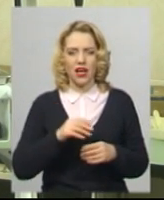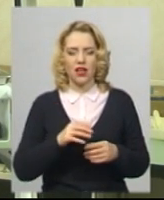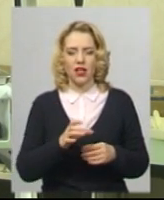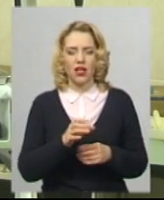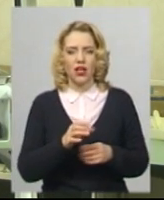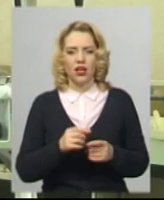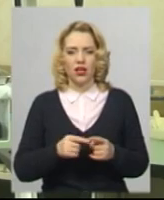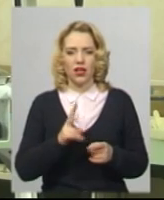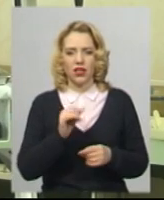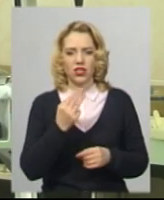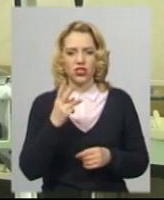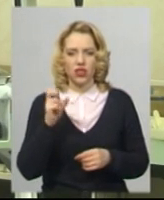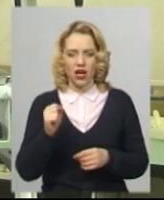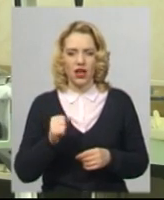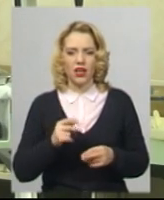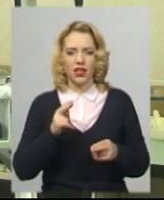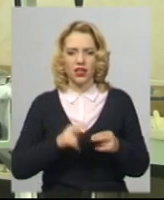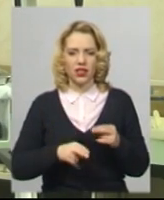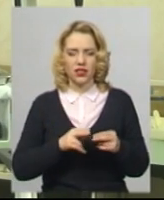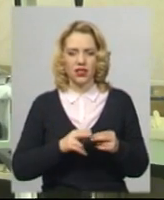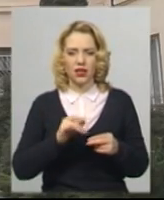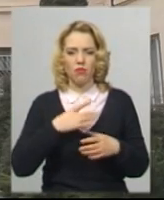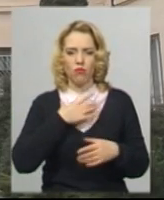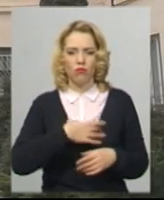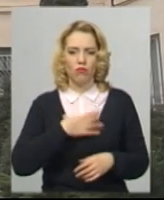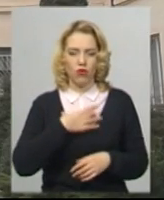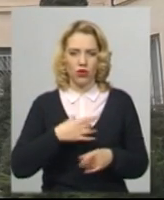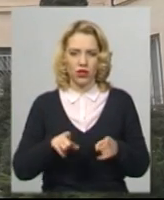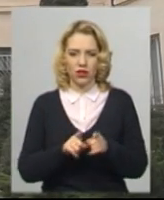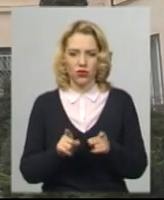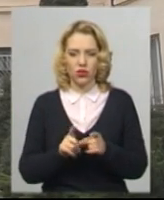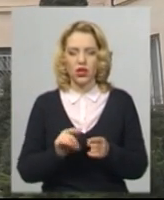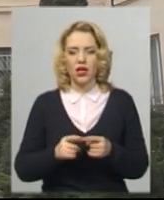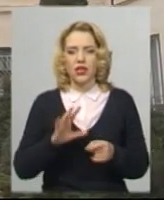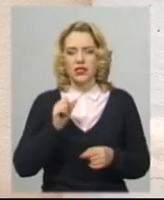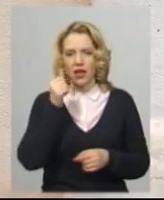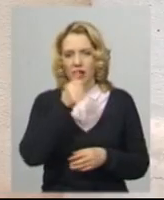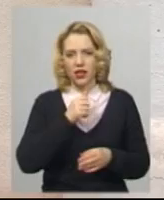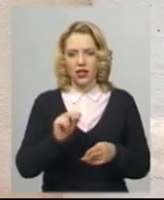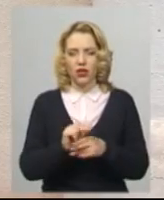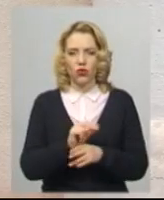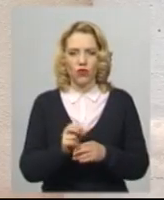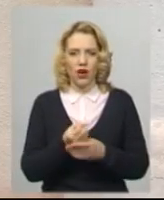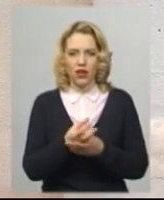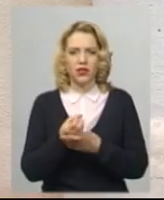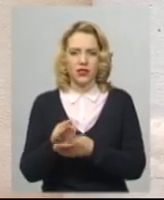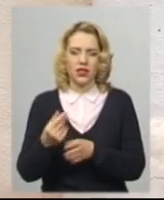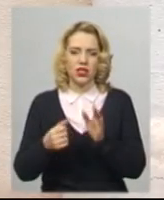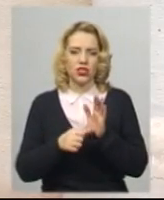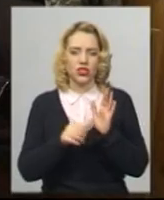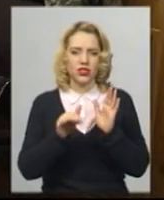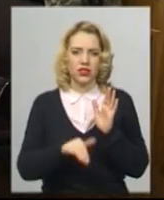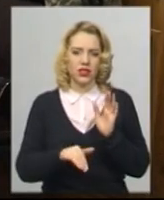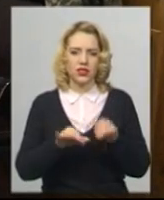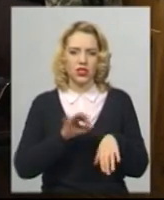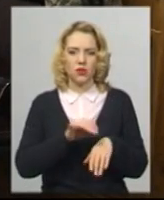кишка і кінцеві відділи тонкої кишки, і огляд бронків. За рік у військовому госпіталі пройшли стаціонарне лікування 6 тисяч пацієнтів,